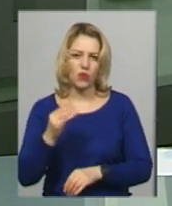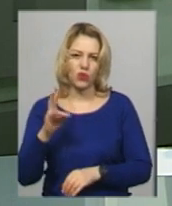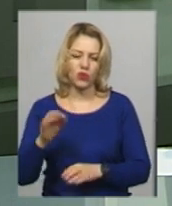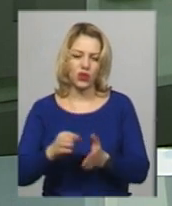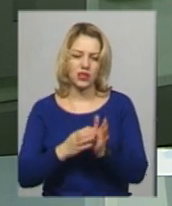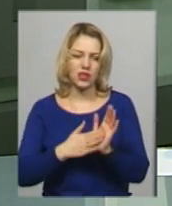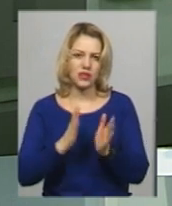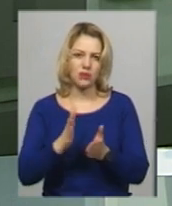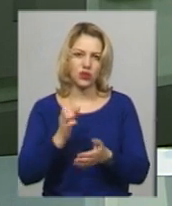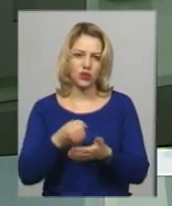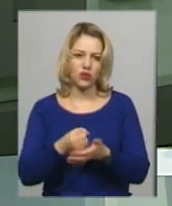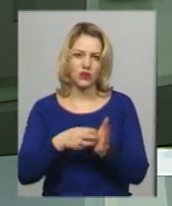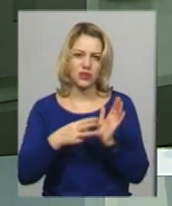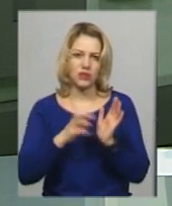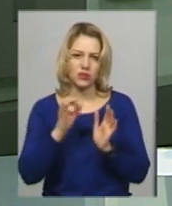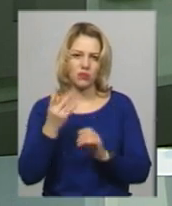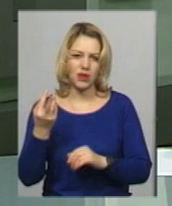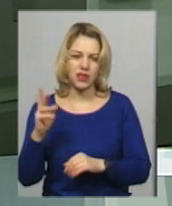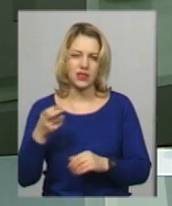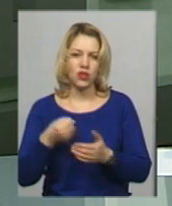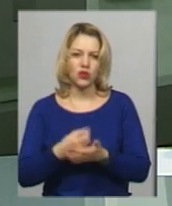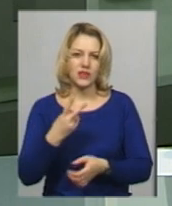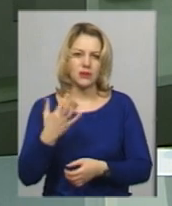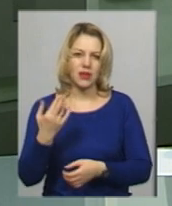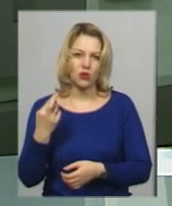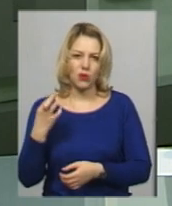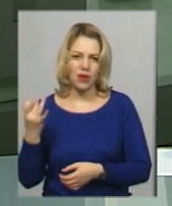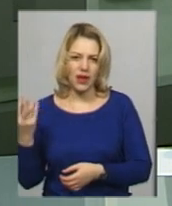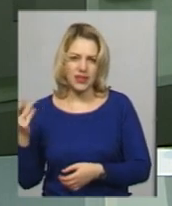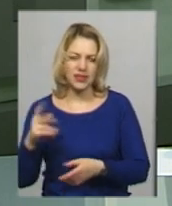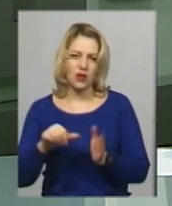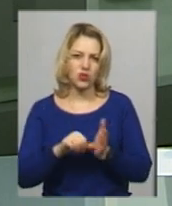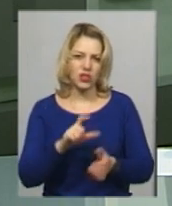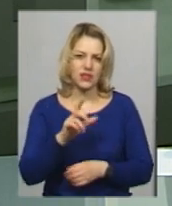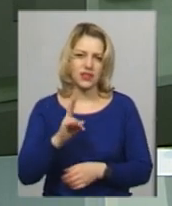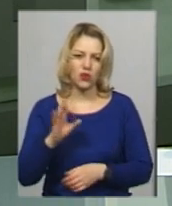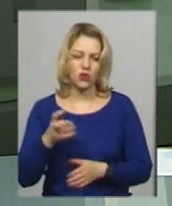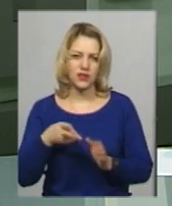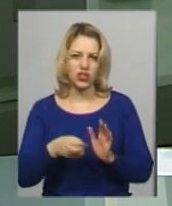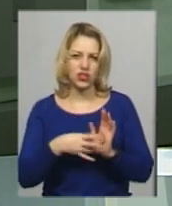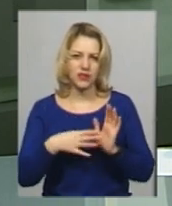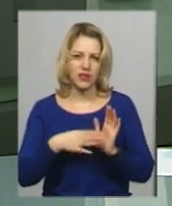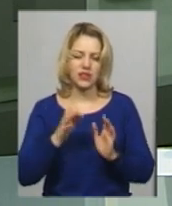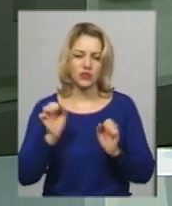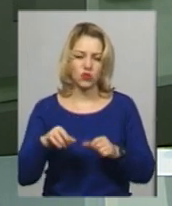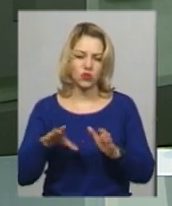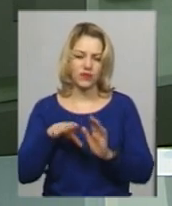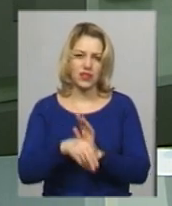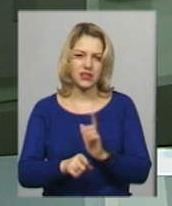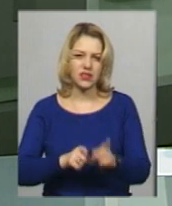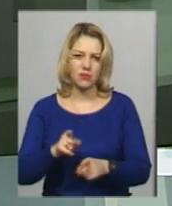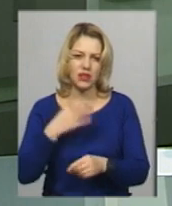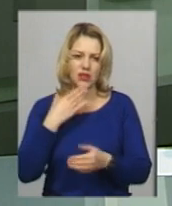триватиме до 18 березня. До 25 березня учасники ЗНО-2019 зможуть внести зміни у свої